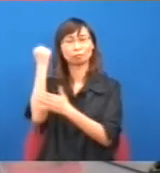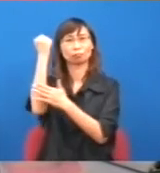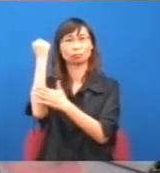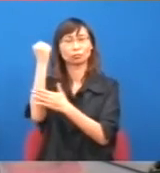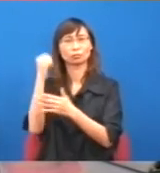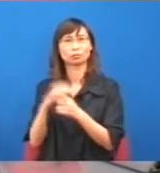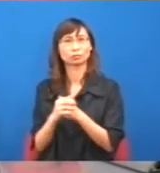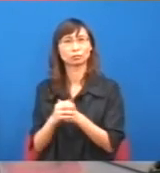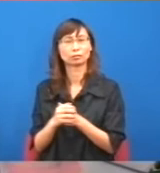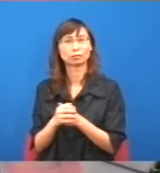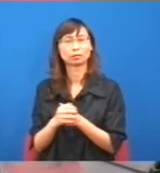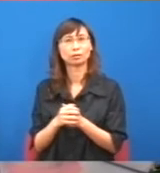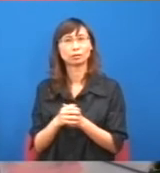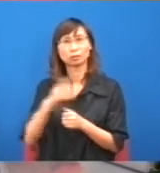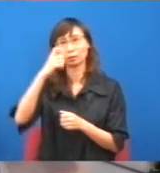因為英國人的制度,